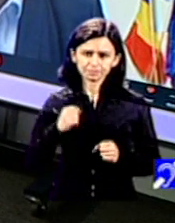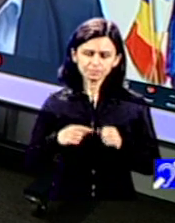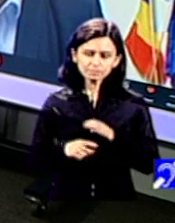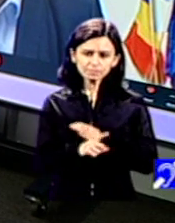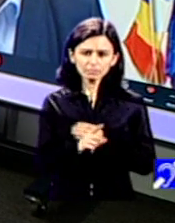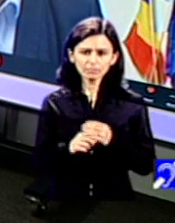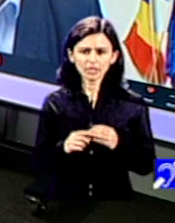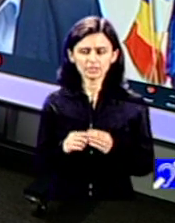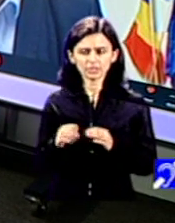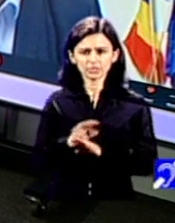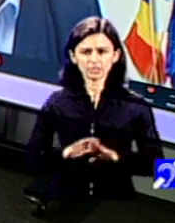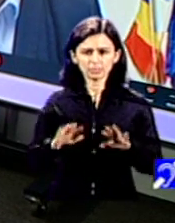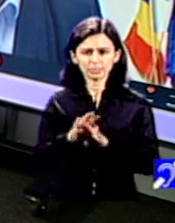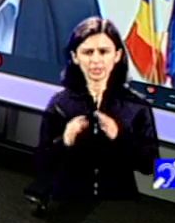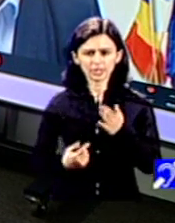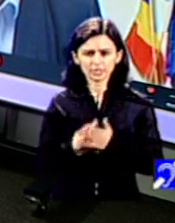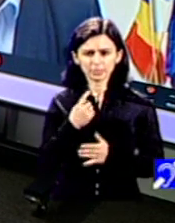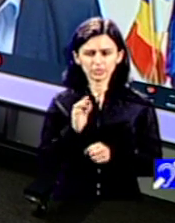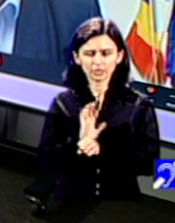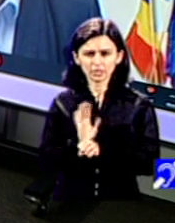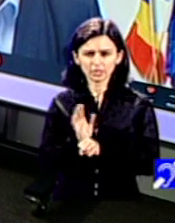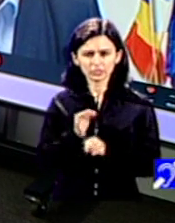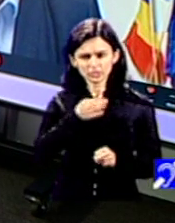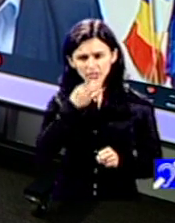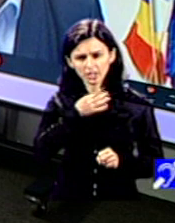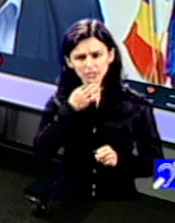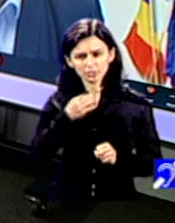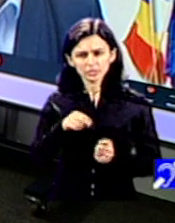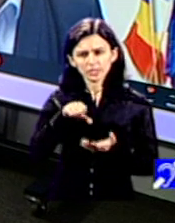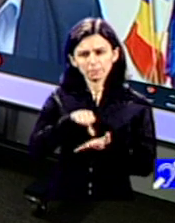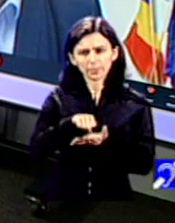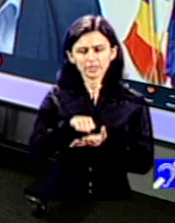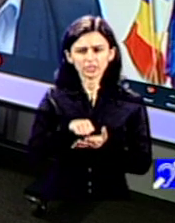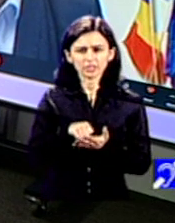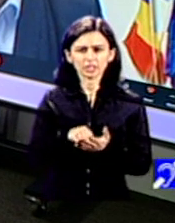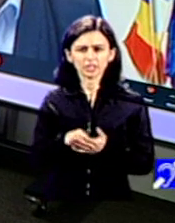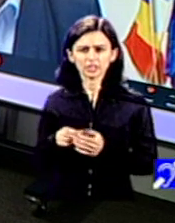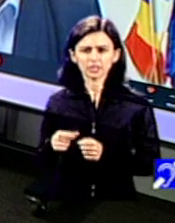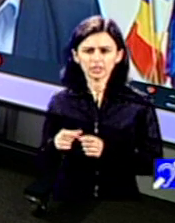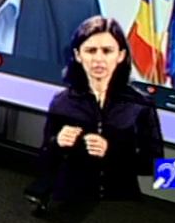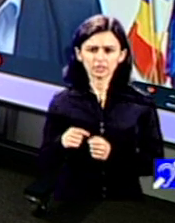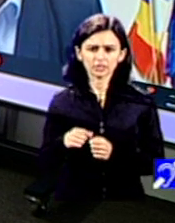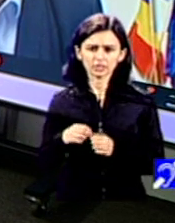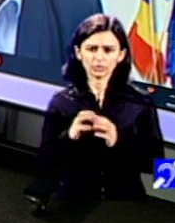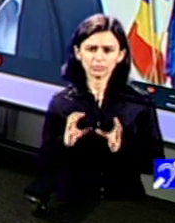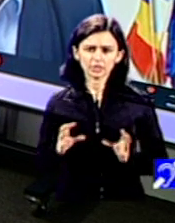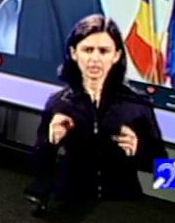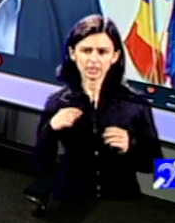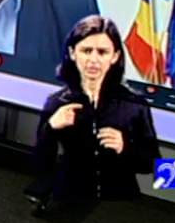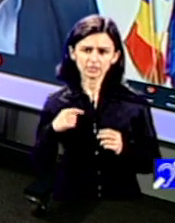public, ați apărut la televizor și ați spus, centrele rezidențiale ale României sunt locuri în care se petrec abuzuri,